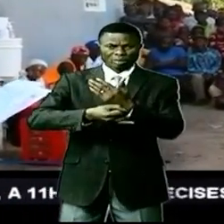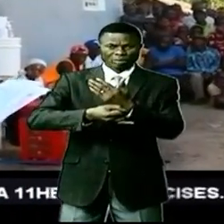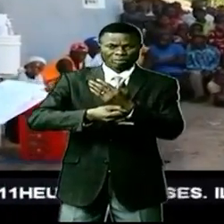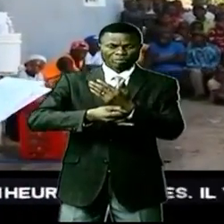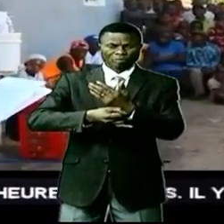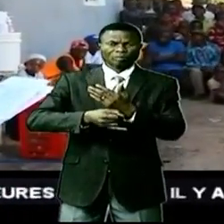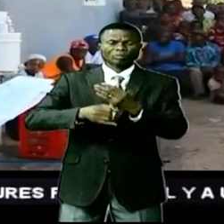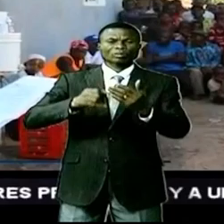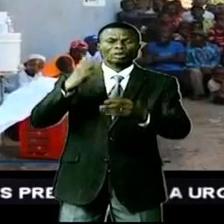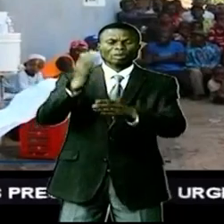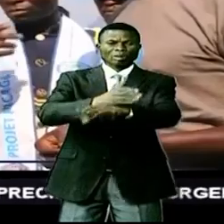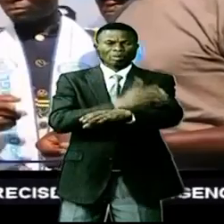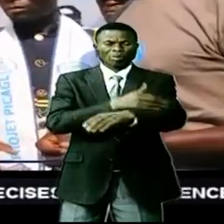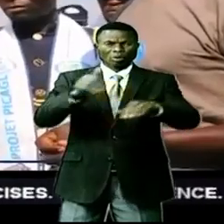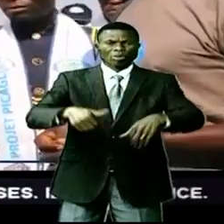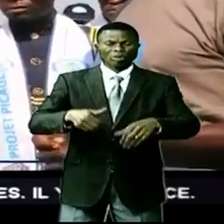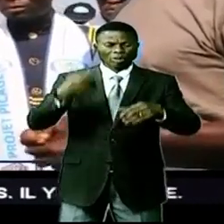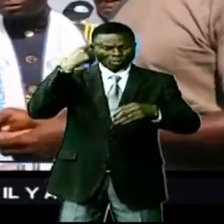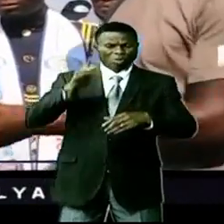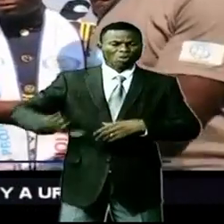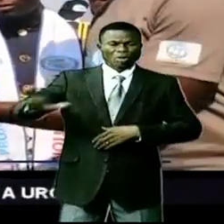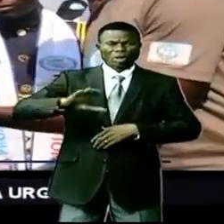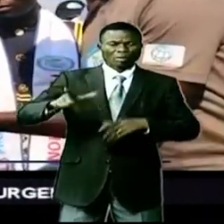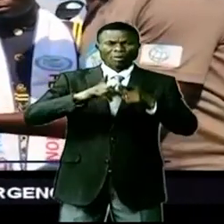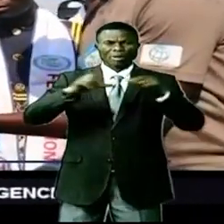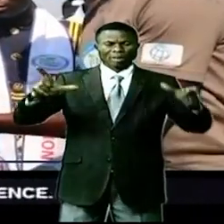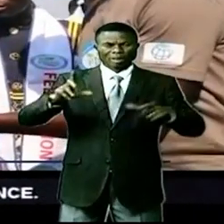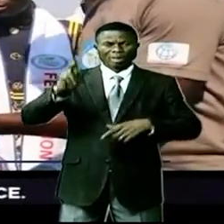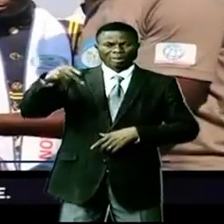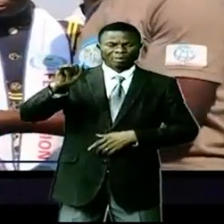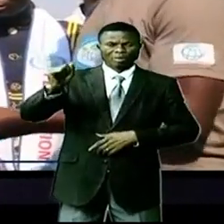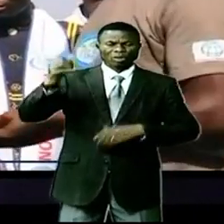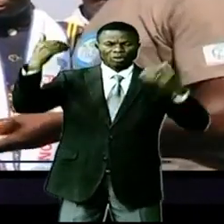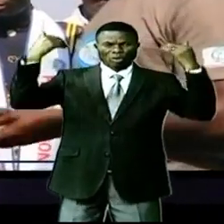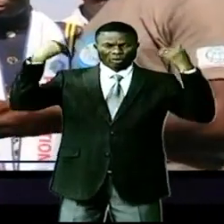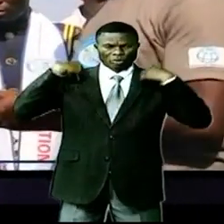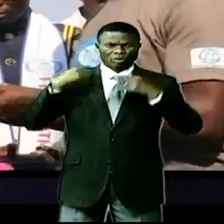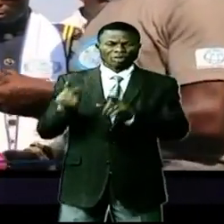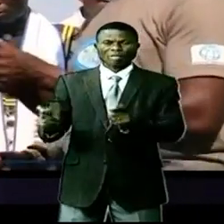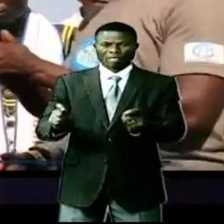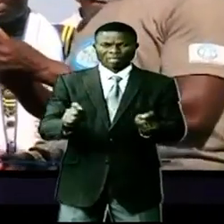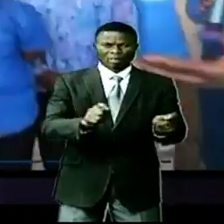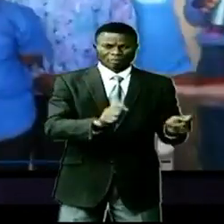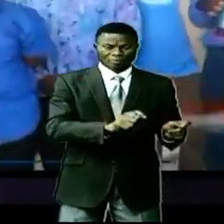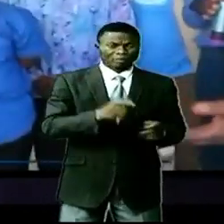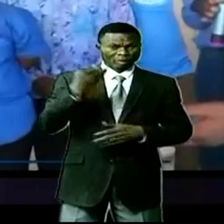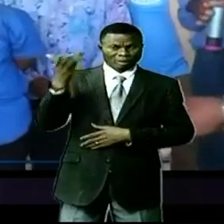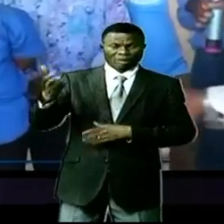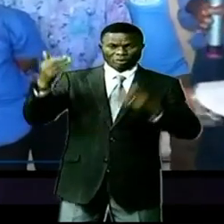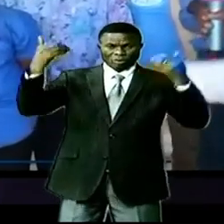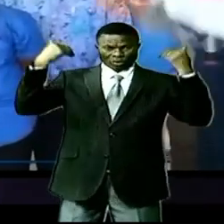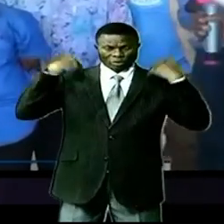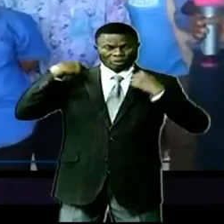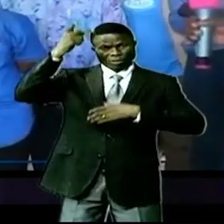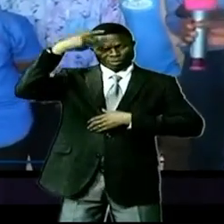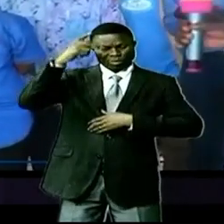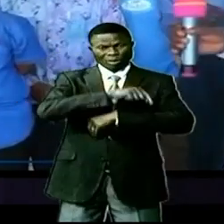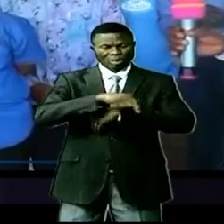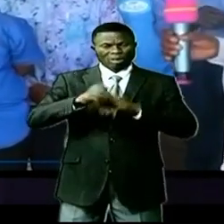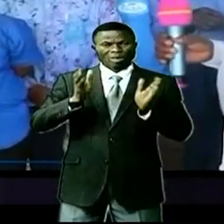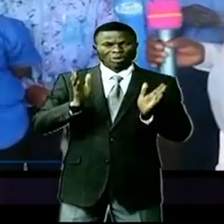croissance agricole pour les pays de Grand Lac, Picagel, aux autorités de Tanganyika. Sur place, les autorités politico